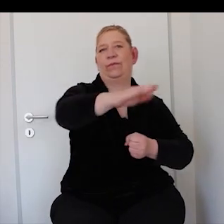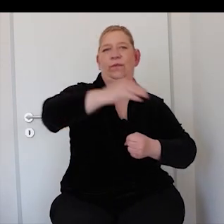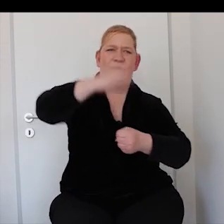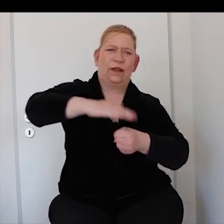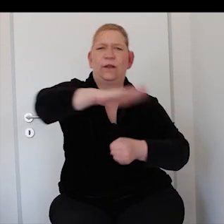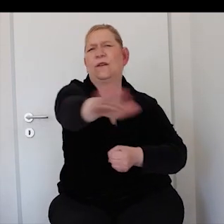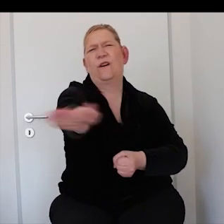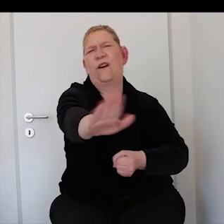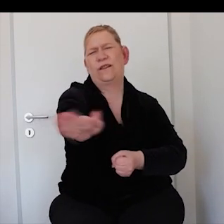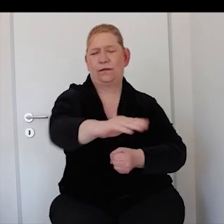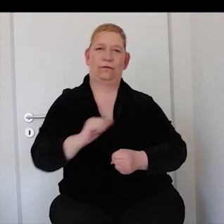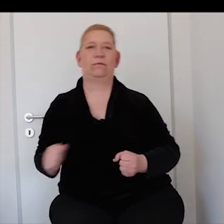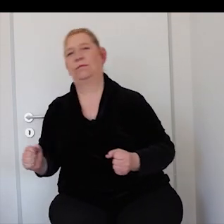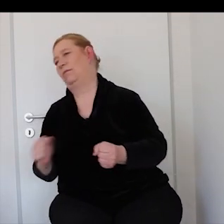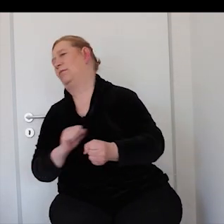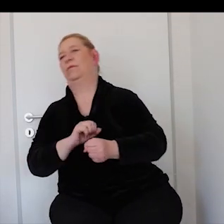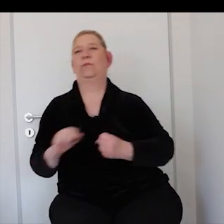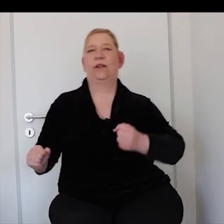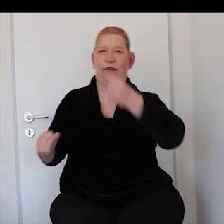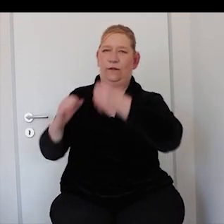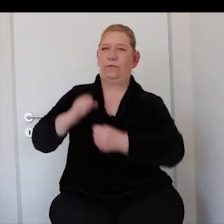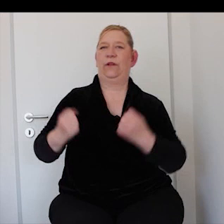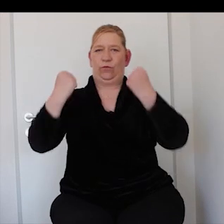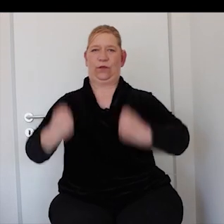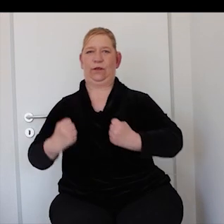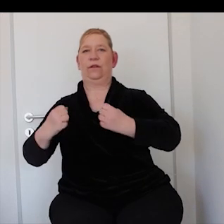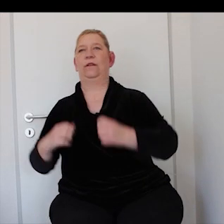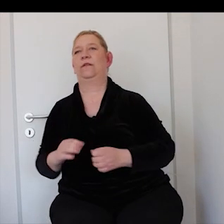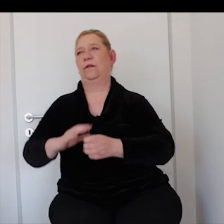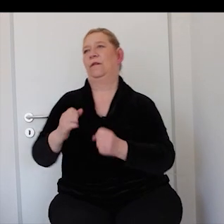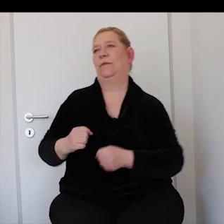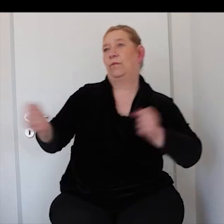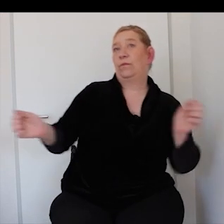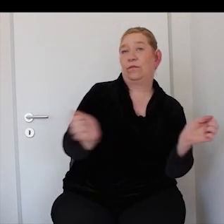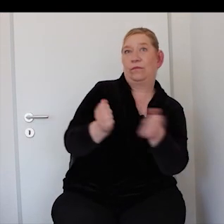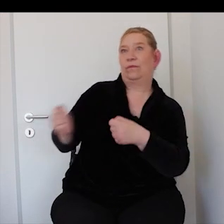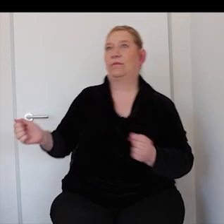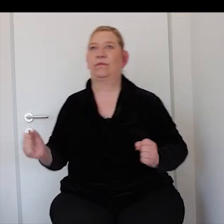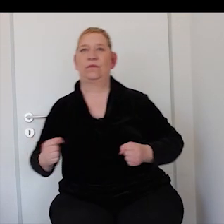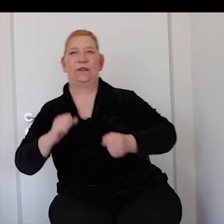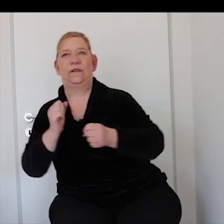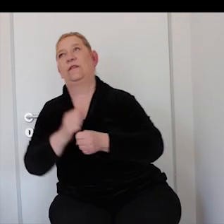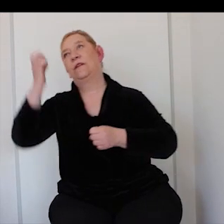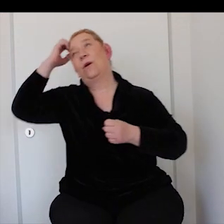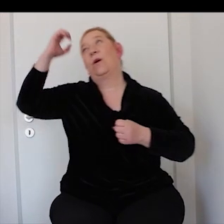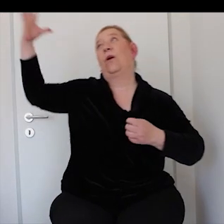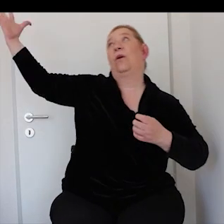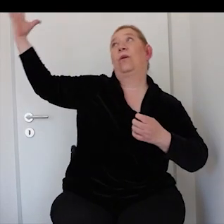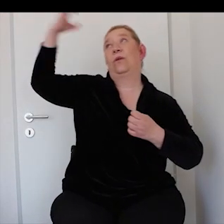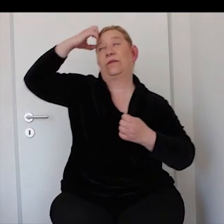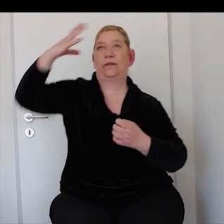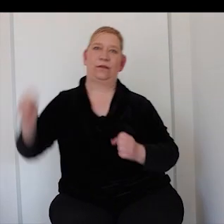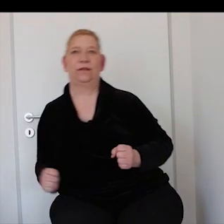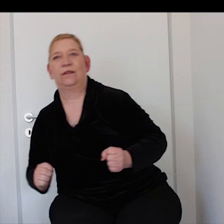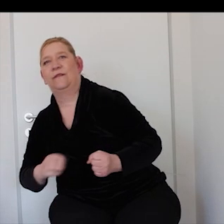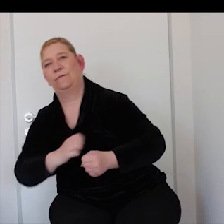All die Grenzen und Separation Der Mensch braucht Feuer, der Mensch braucht Aktion Teilt mit uns